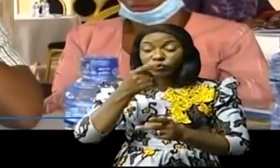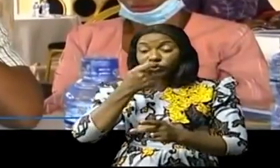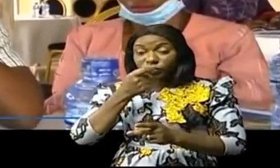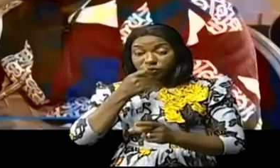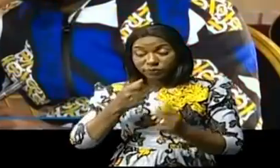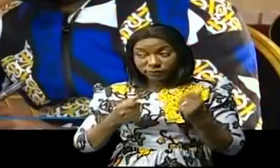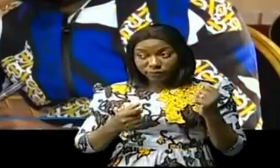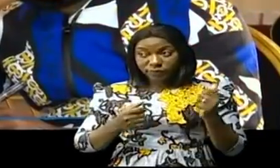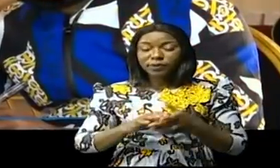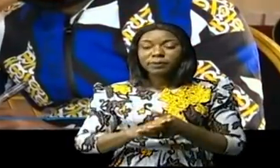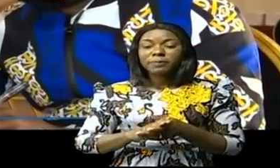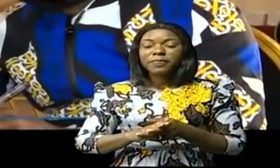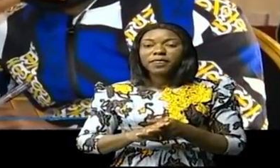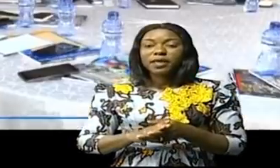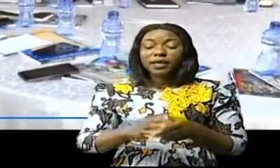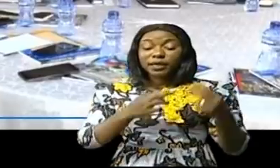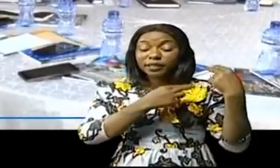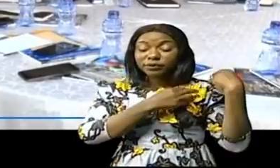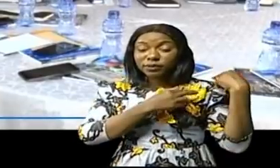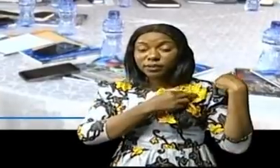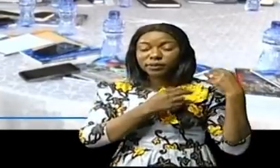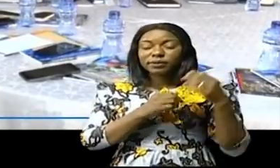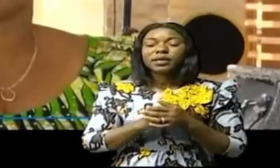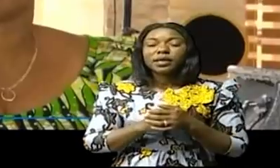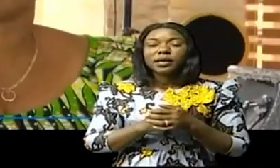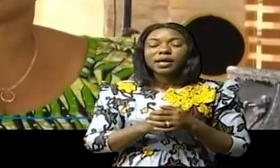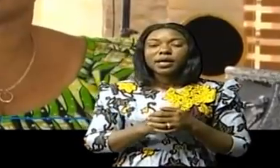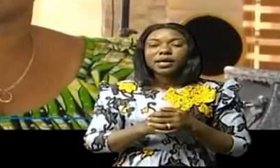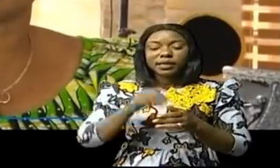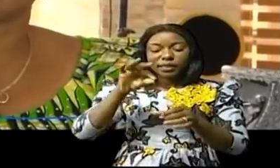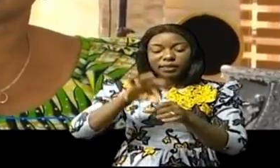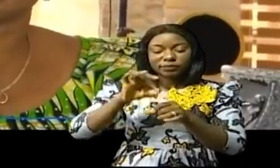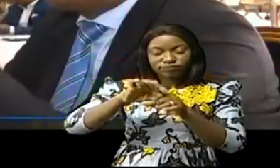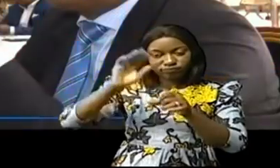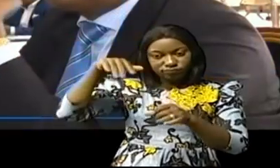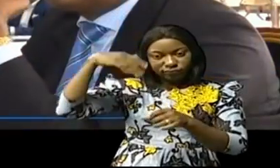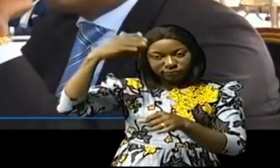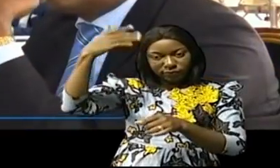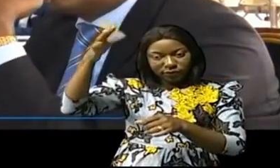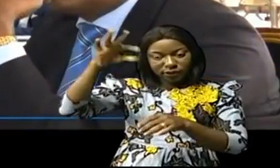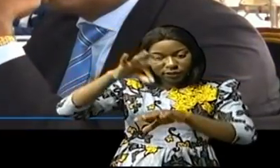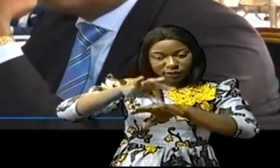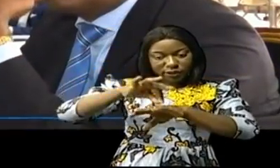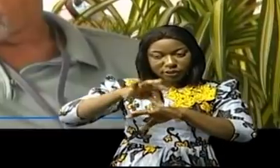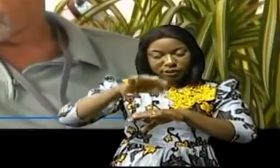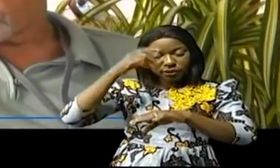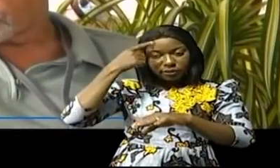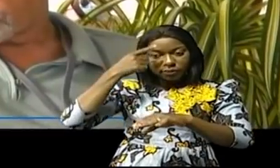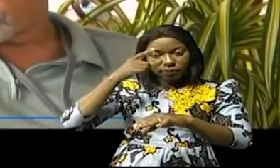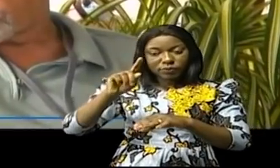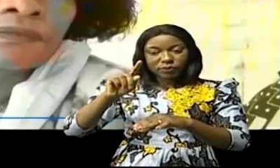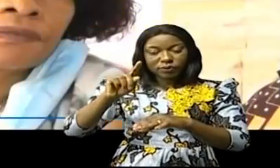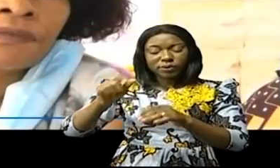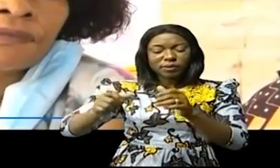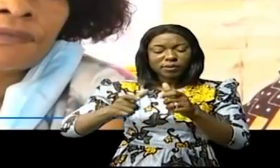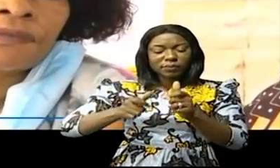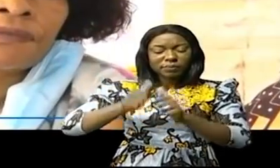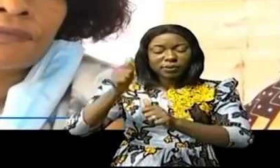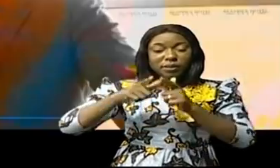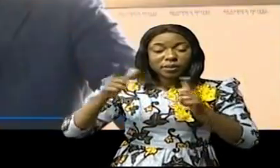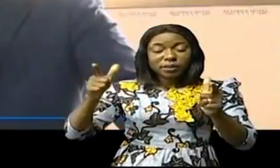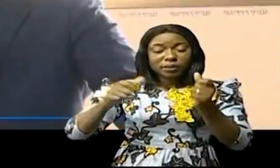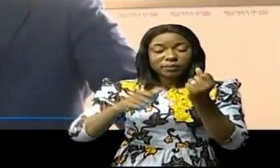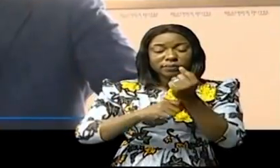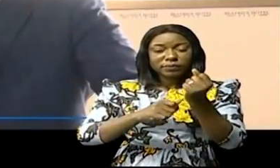résident du PNI d'un RDC qui a lancé les débats, les élections à venir sont une opportunité à ces yeux pour une plus grande implication